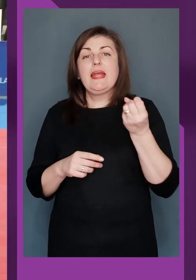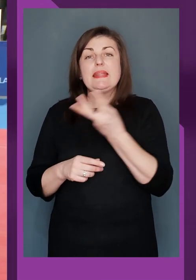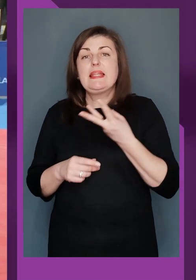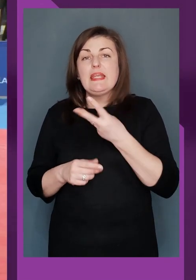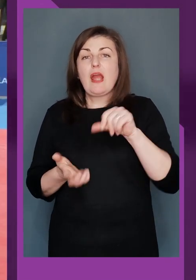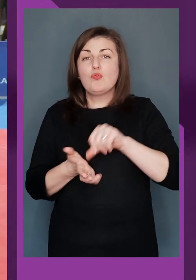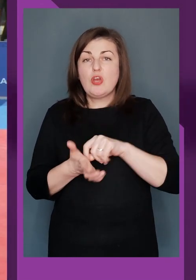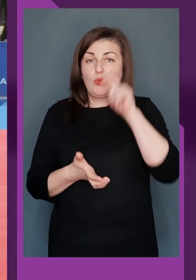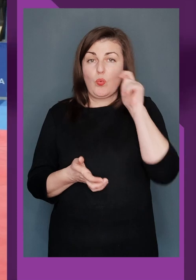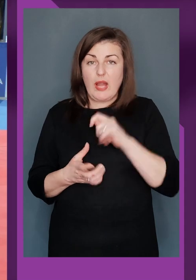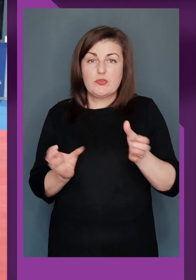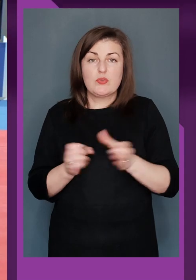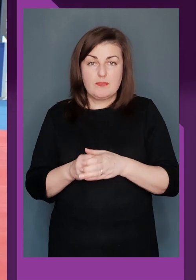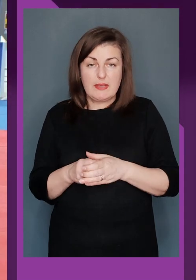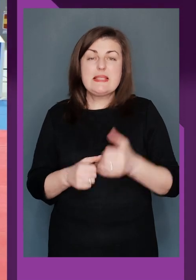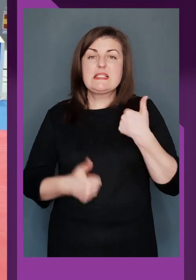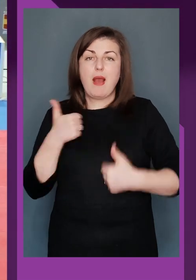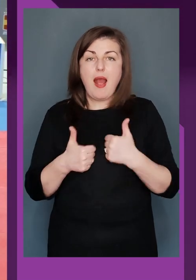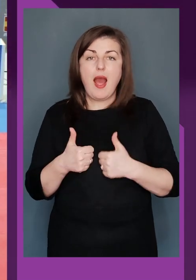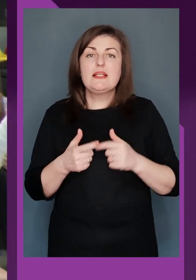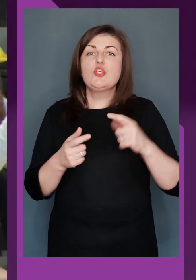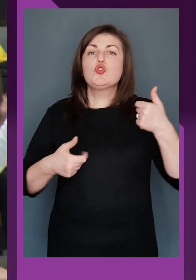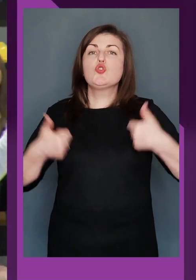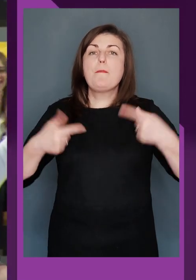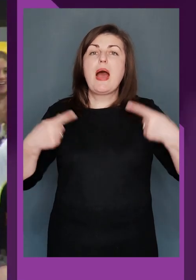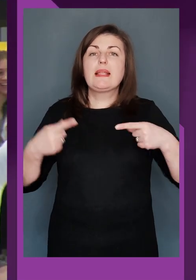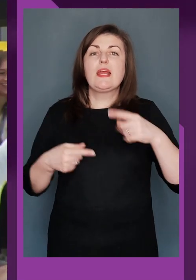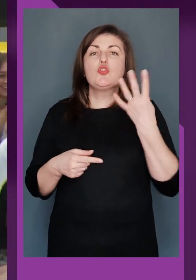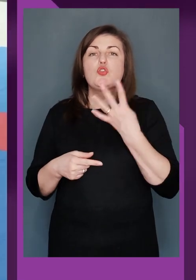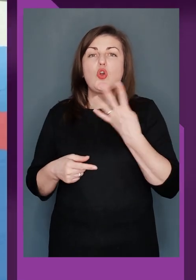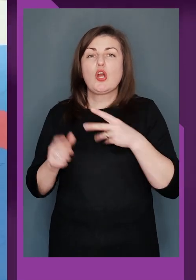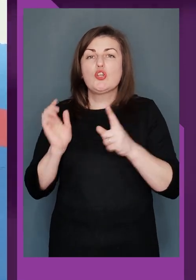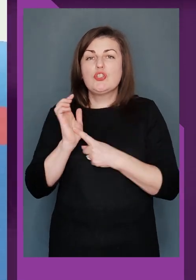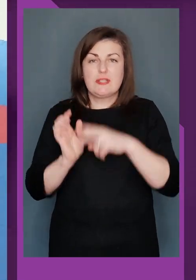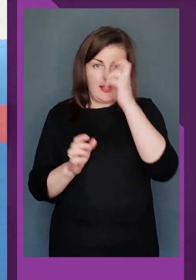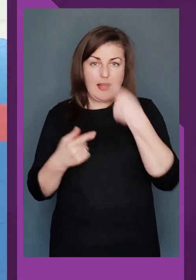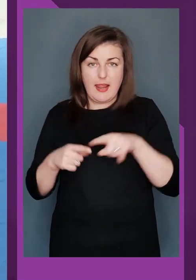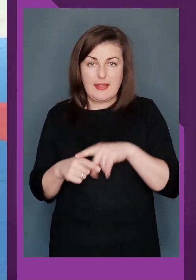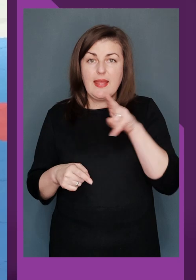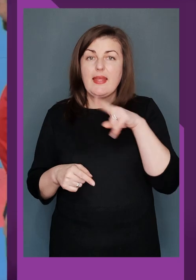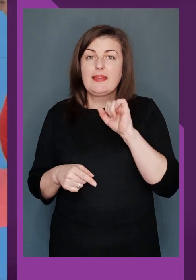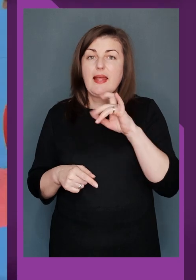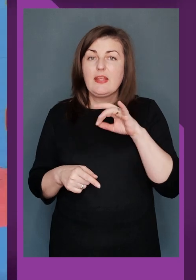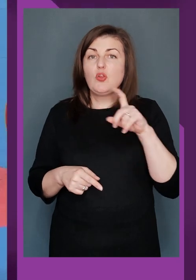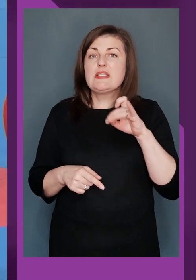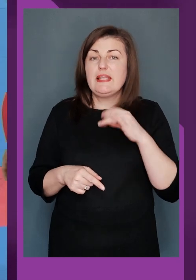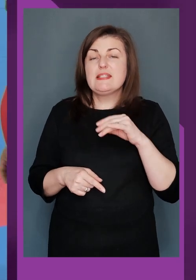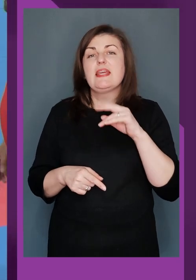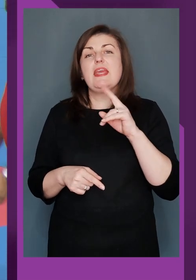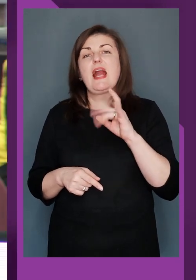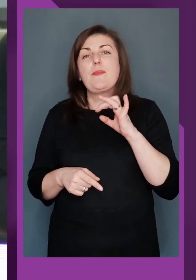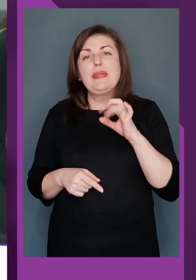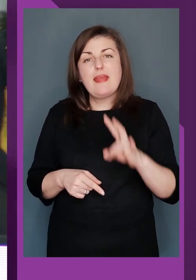Трійка учасників української збірної змагались із суперниками 46 країн. Данило Зелінський,